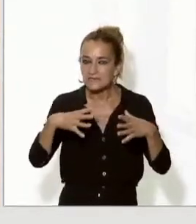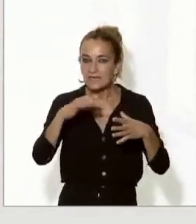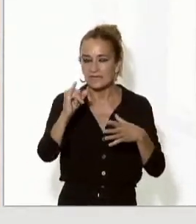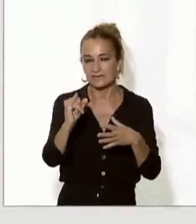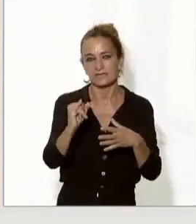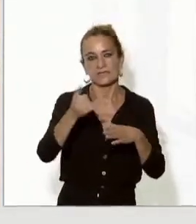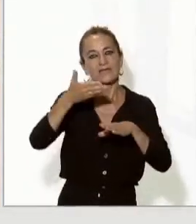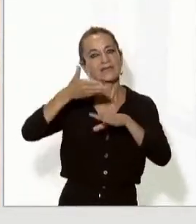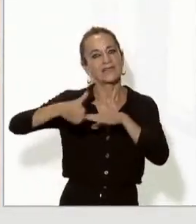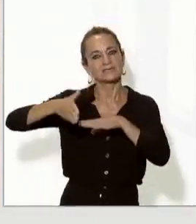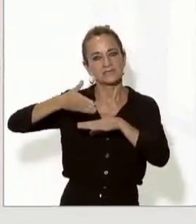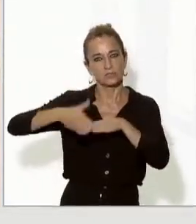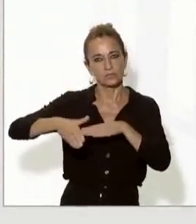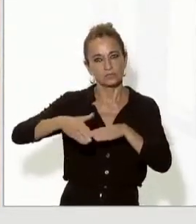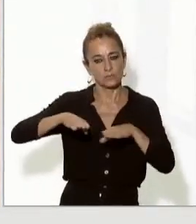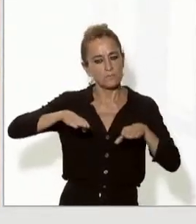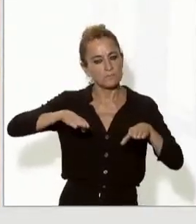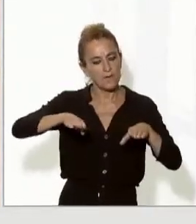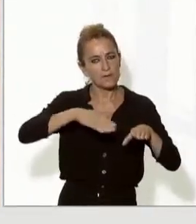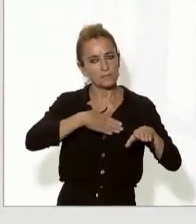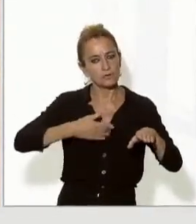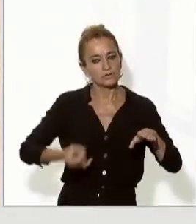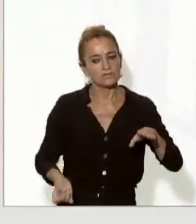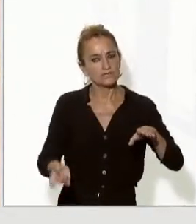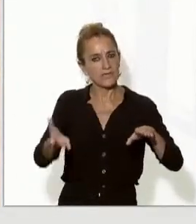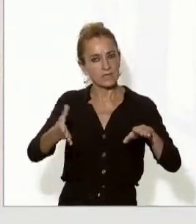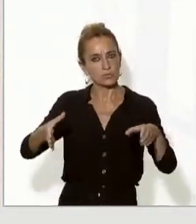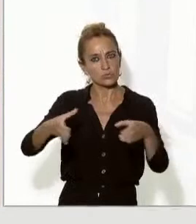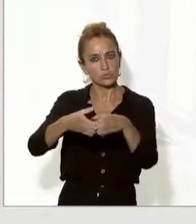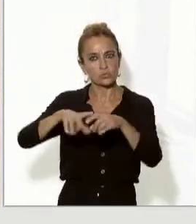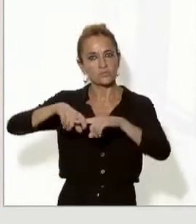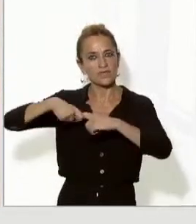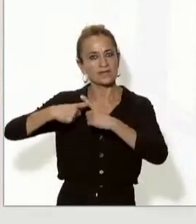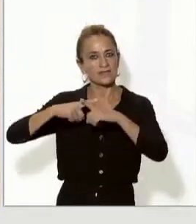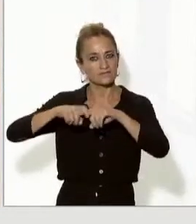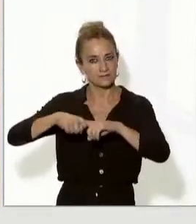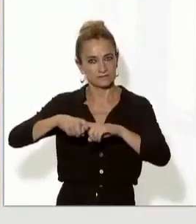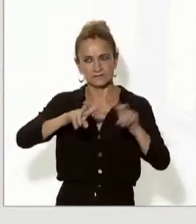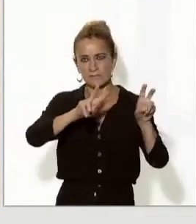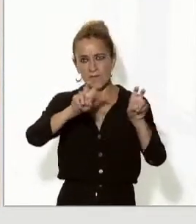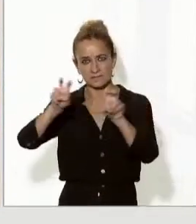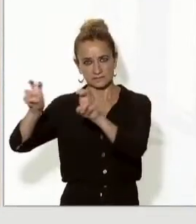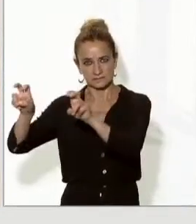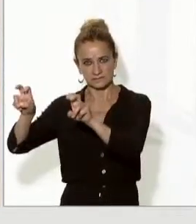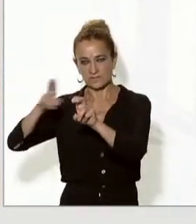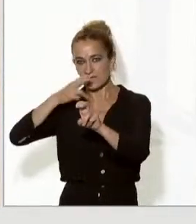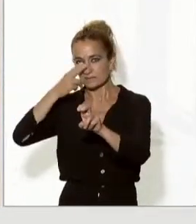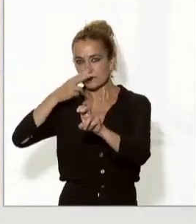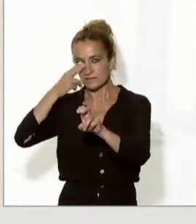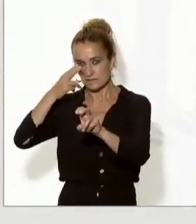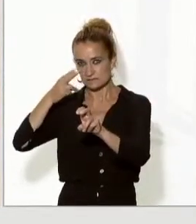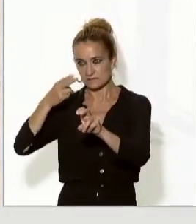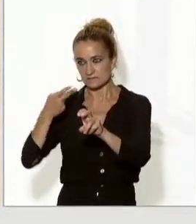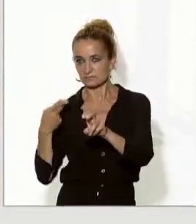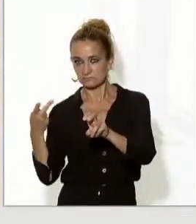creem un grup de reflexió sobre tot una seguit de temàtiques d'interès transfronterer, no un grup